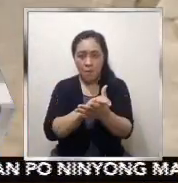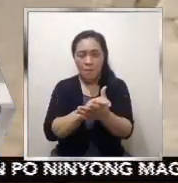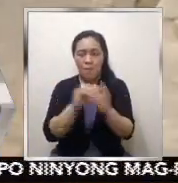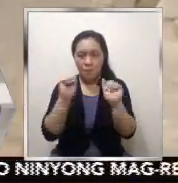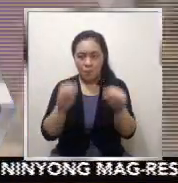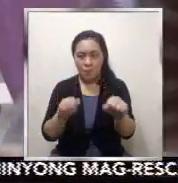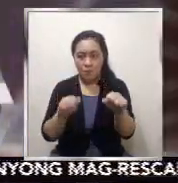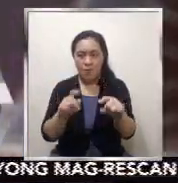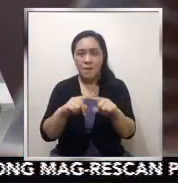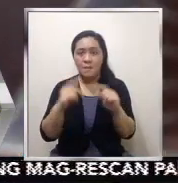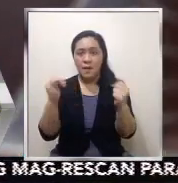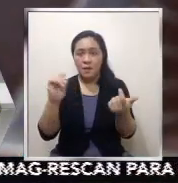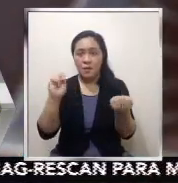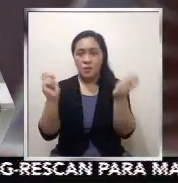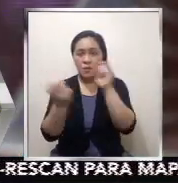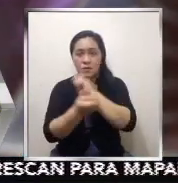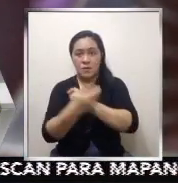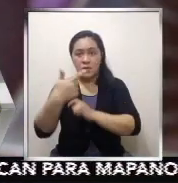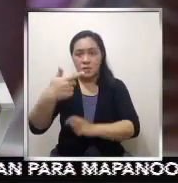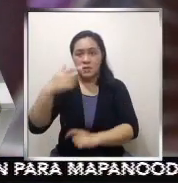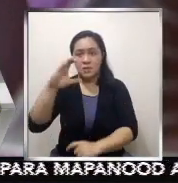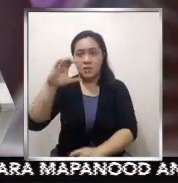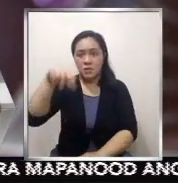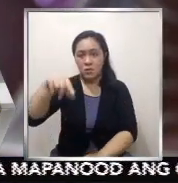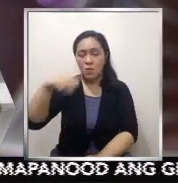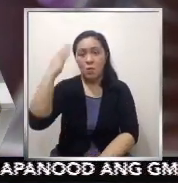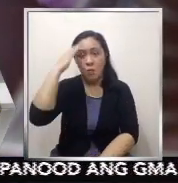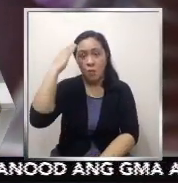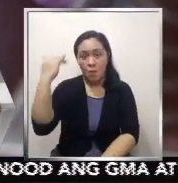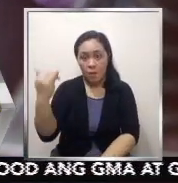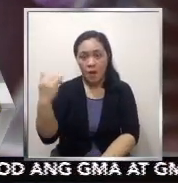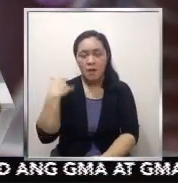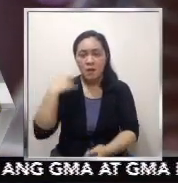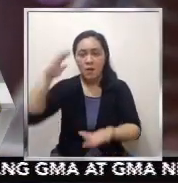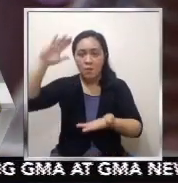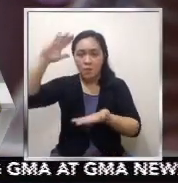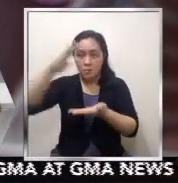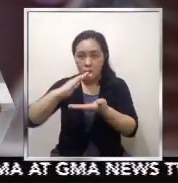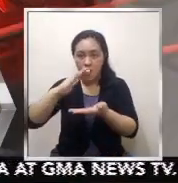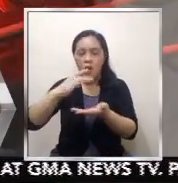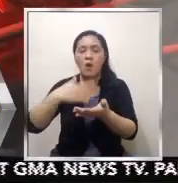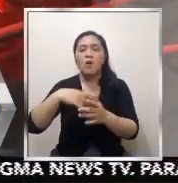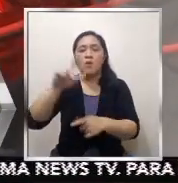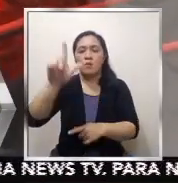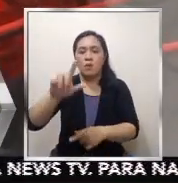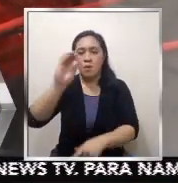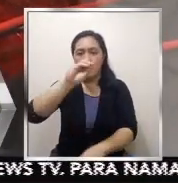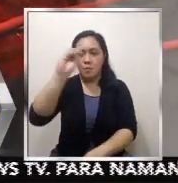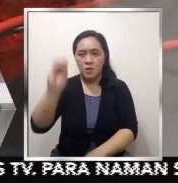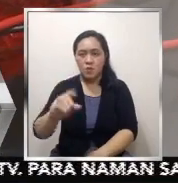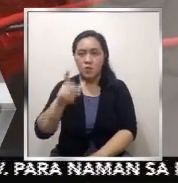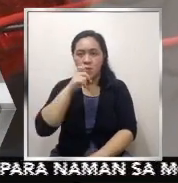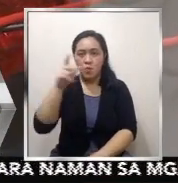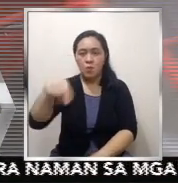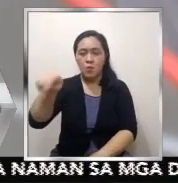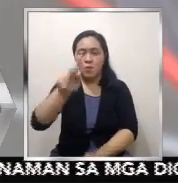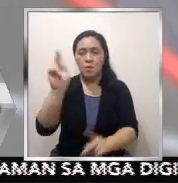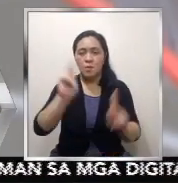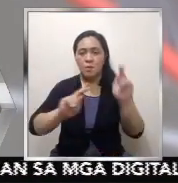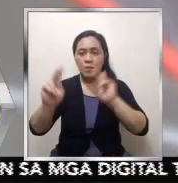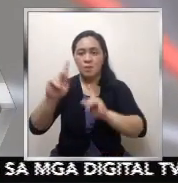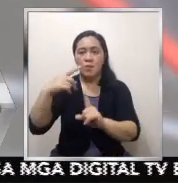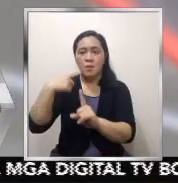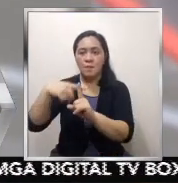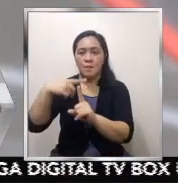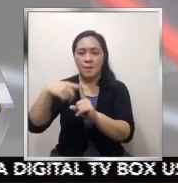sa GCQ, ay dahil bumaba ng positivity rating o porsyento ng mga nagpa-positibo mula sa kabuang bilang ng mga tinest. Mula